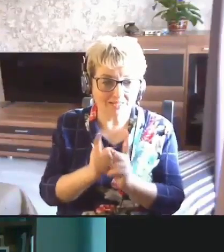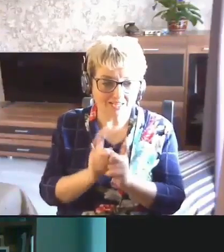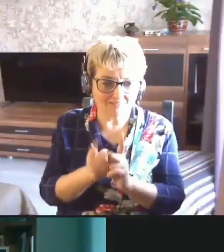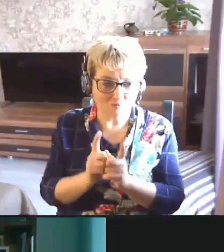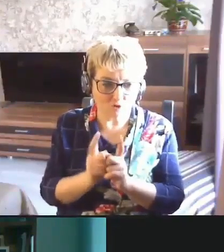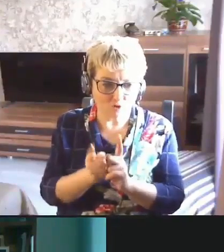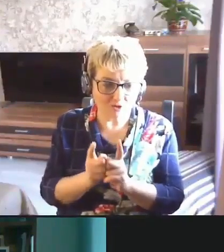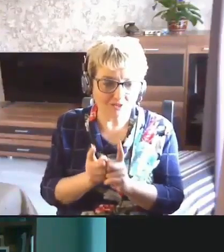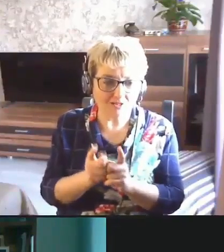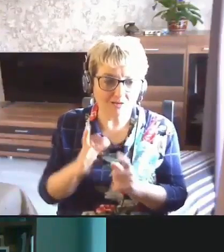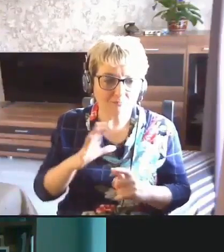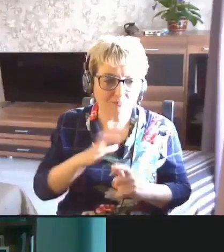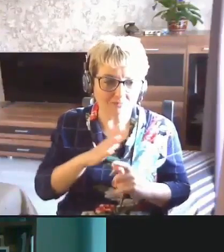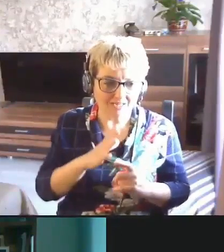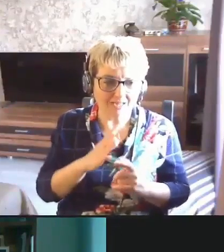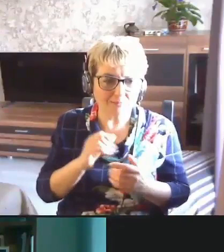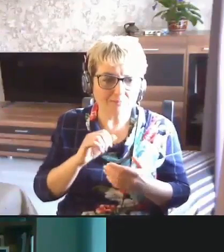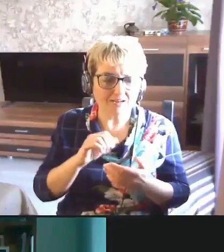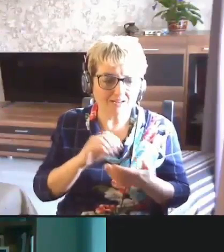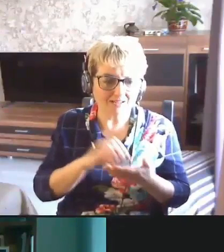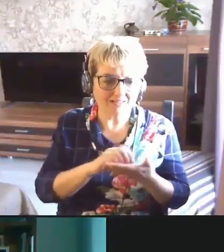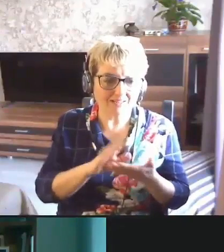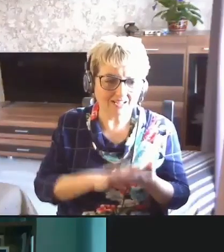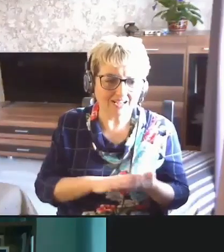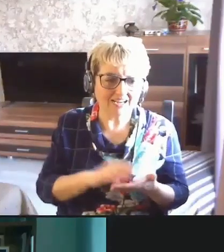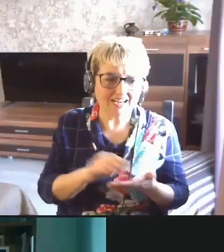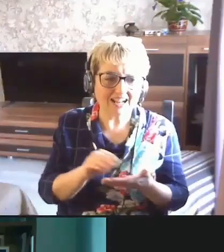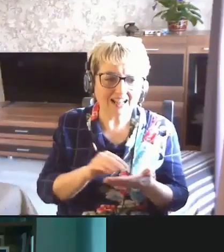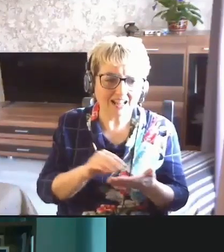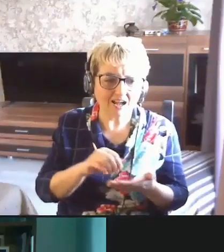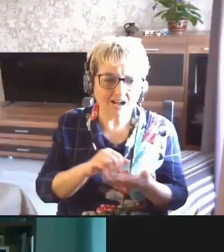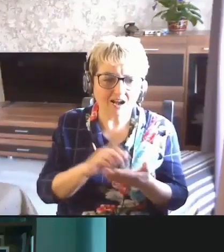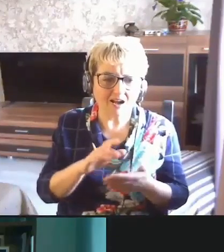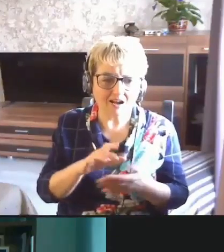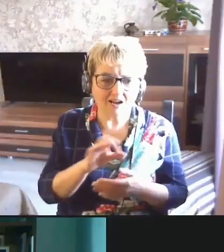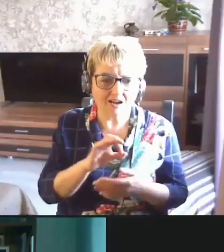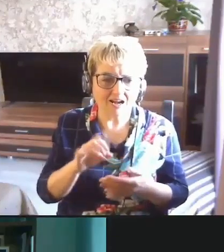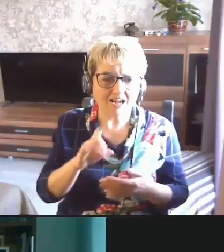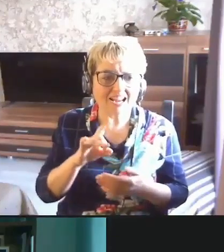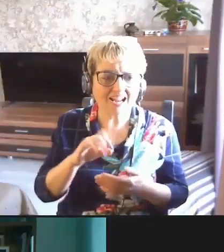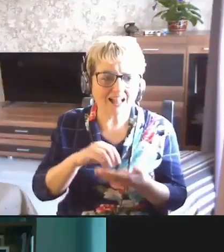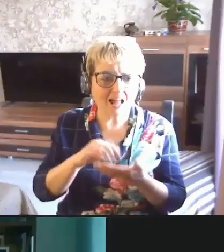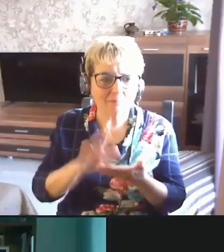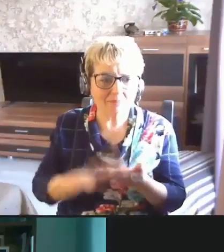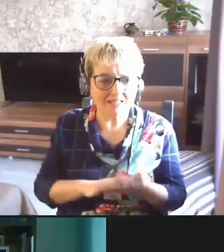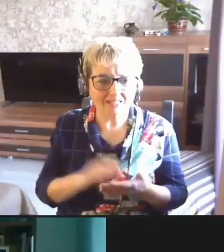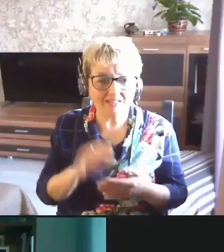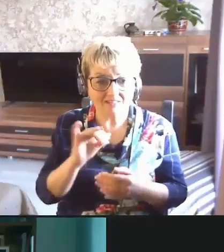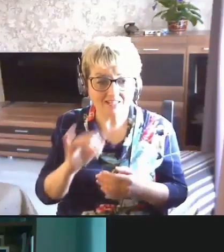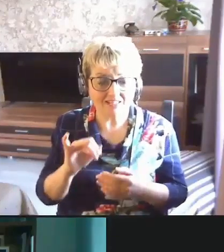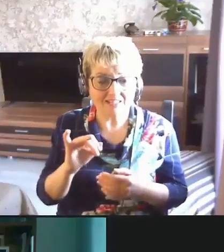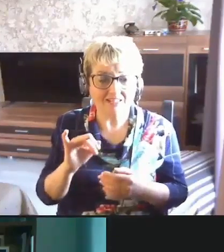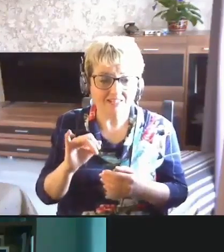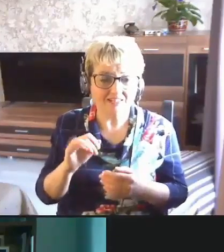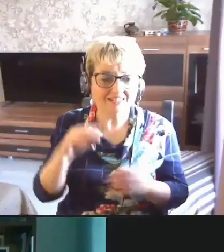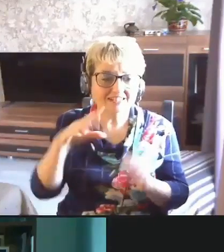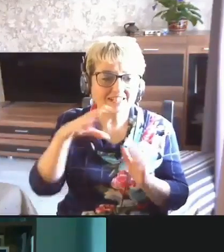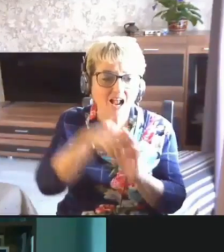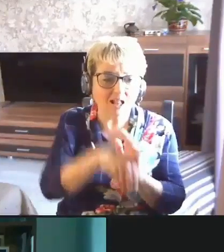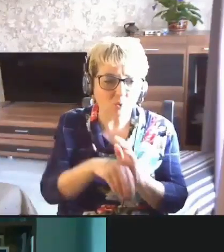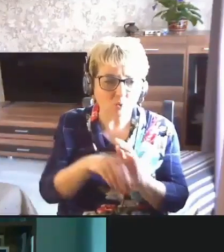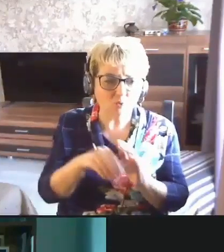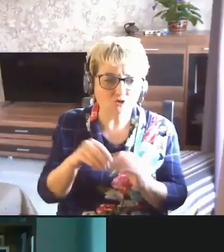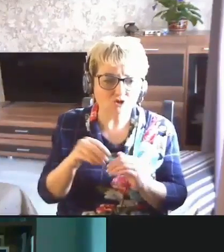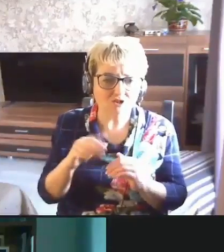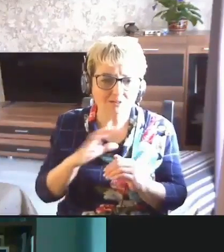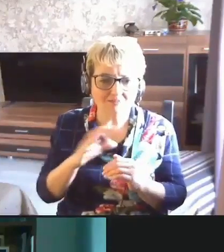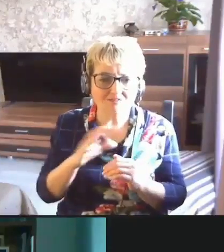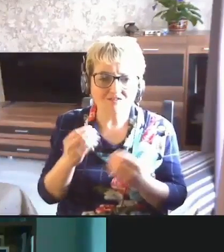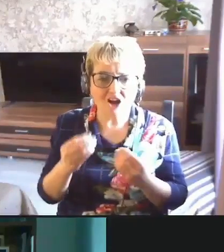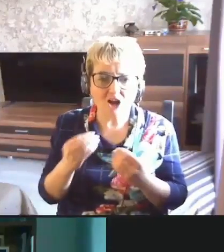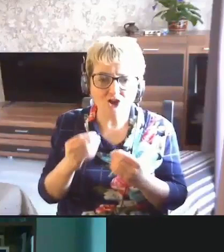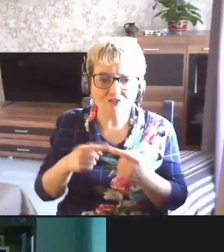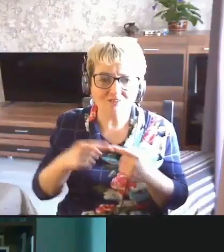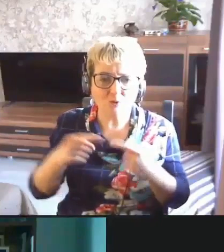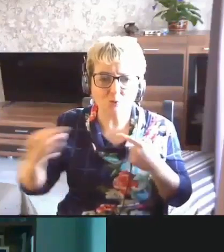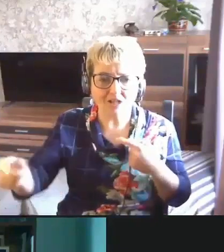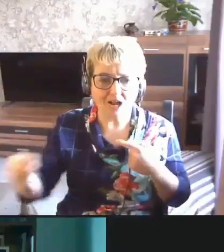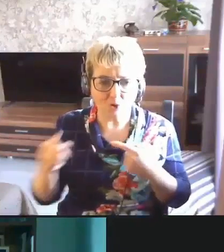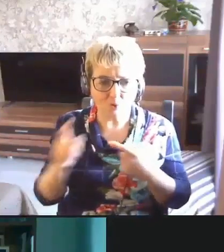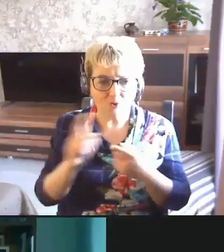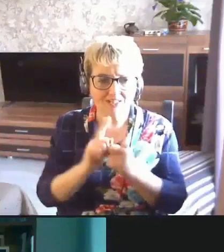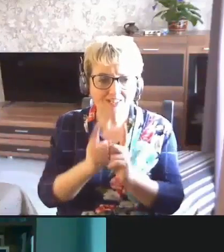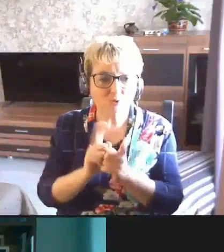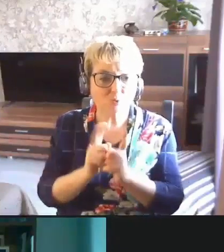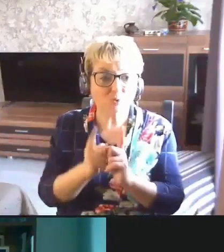были регламентированы и заложены в качестве удаленного